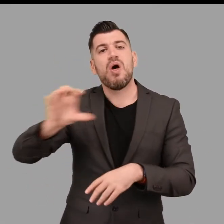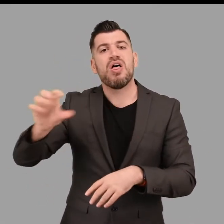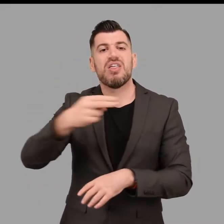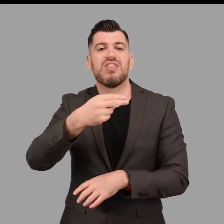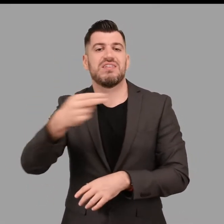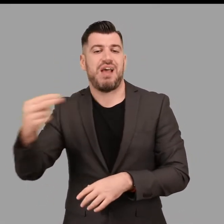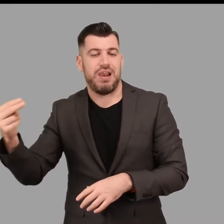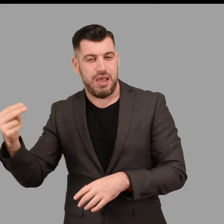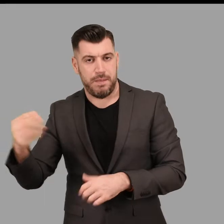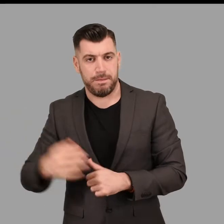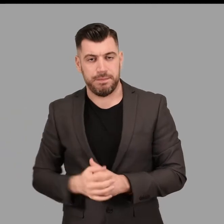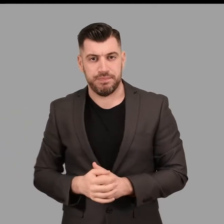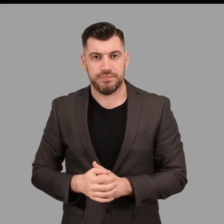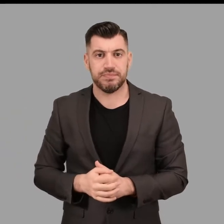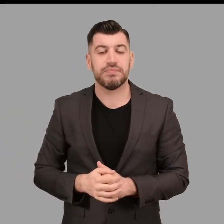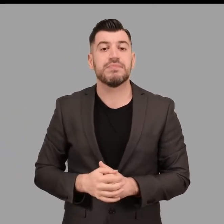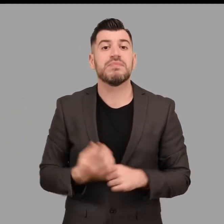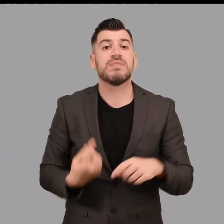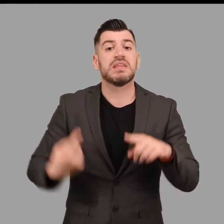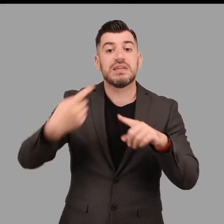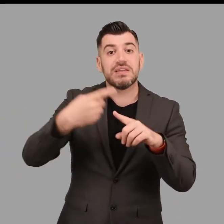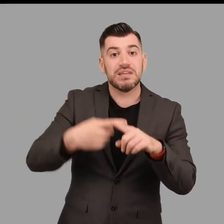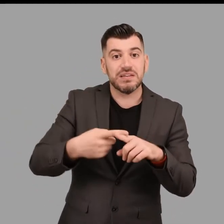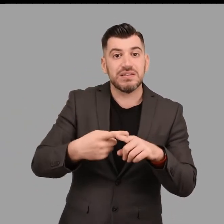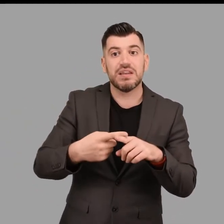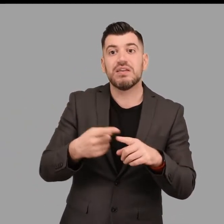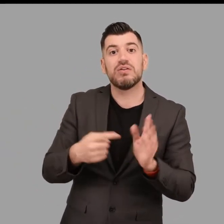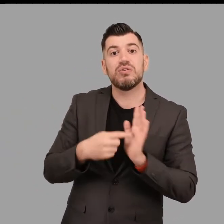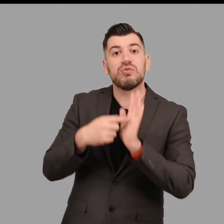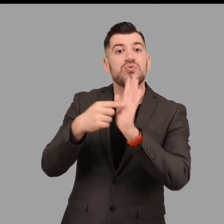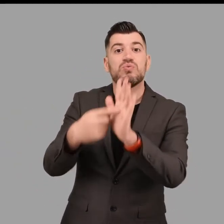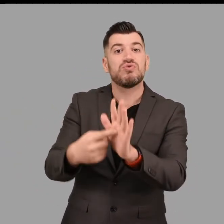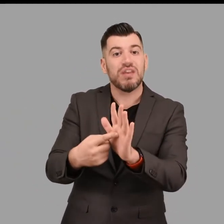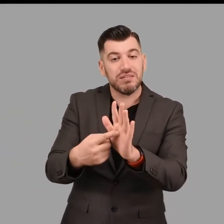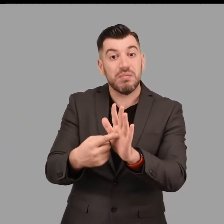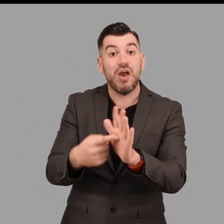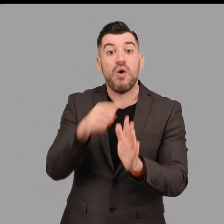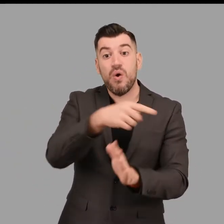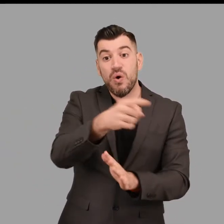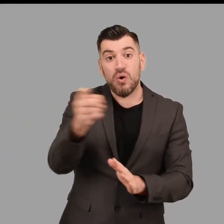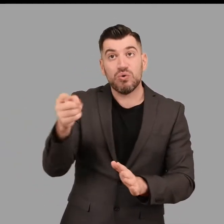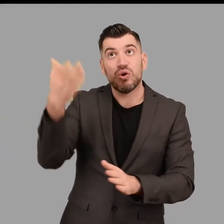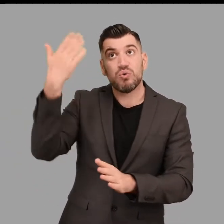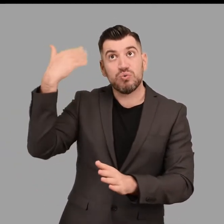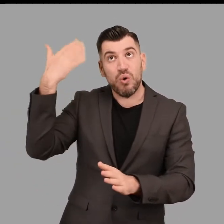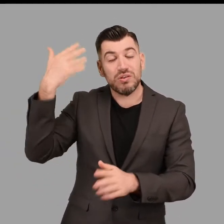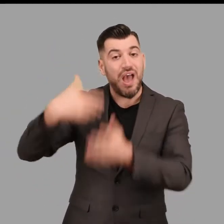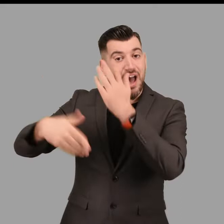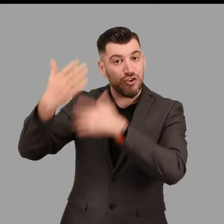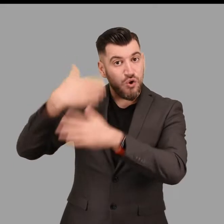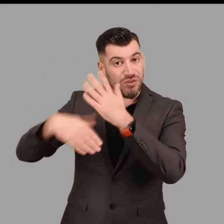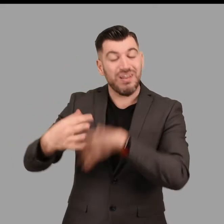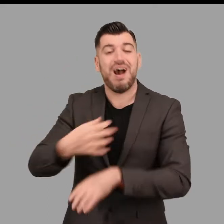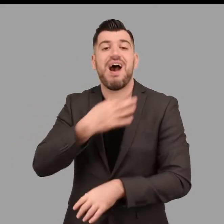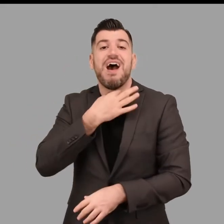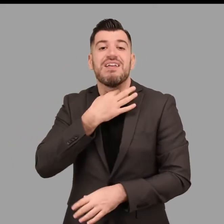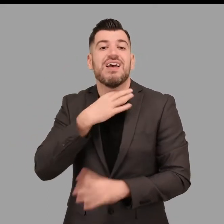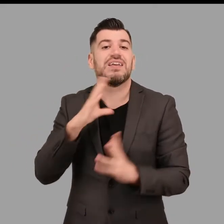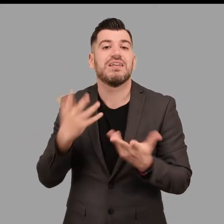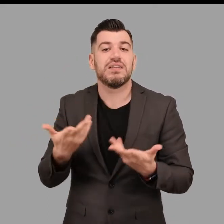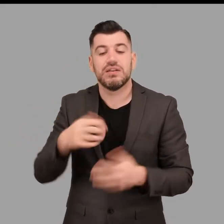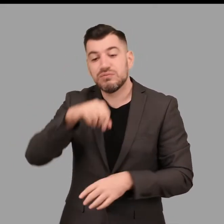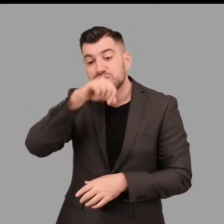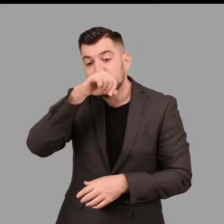το παράσμα του χρόνου καθώς και στην εσωτερική ανάγκη των ανθρώπων για την ύπαρξη θρησκειών και την αξία τους στην πολιτισμική συγκρότηση των